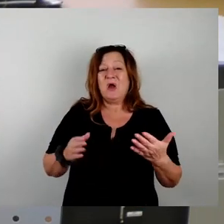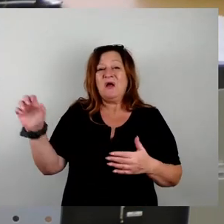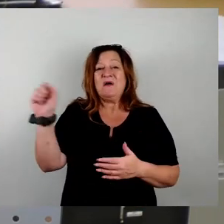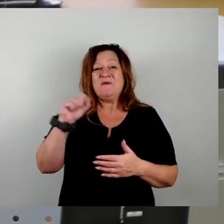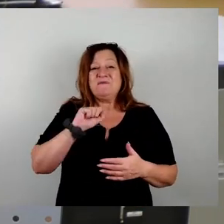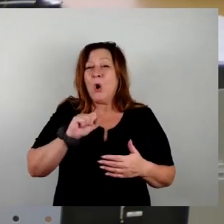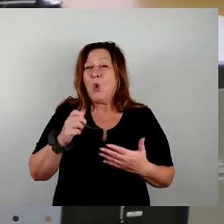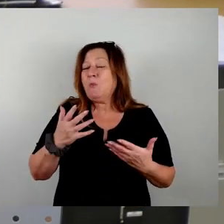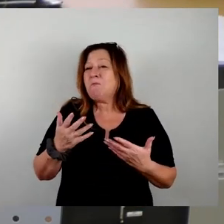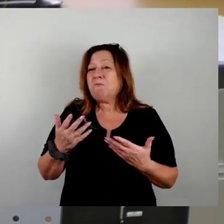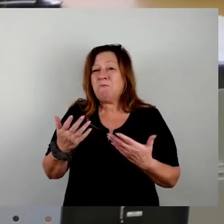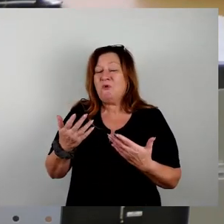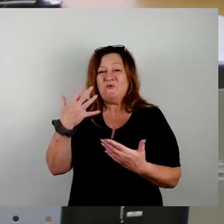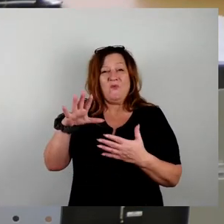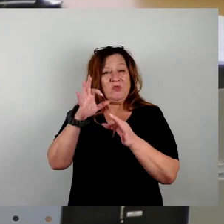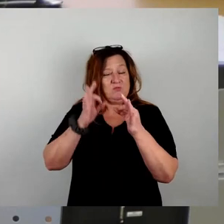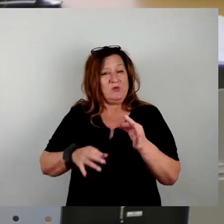der Bude, warum gehört uns dann nichts davon?